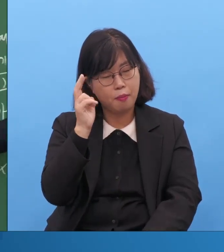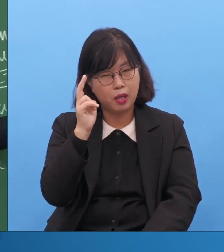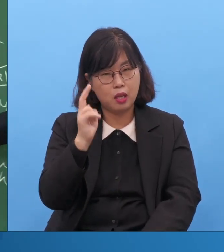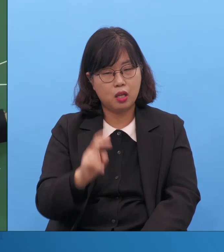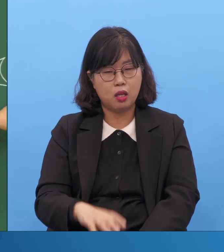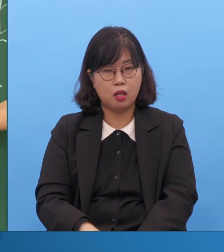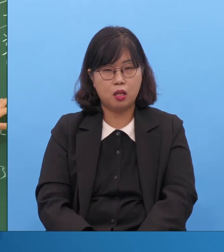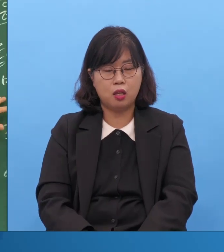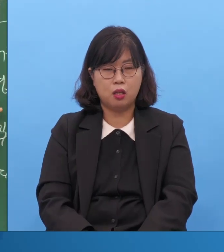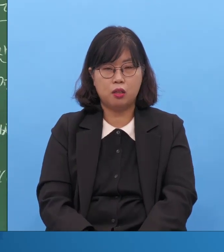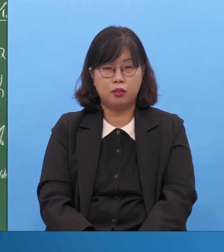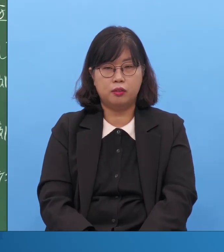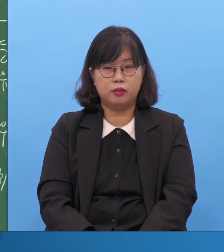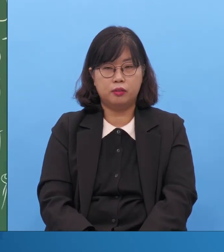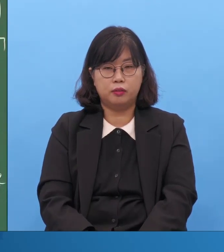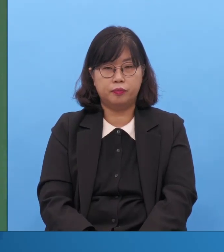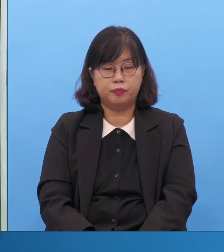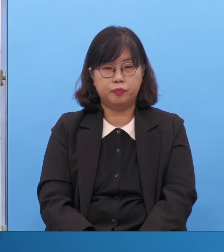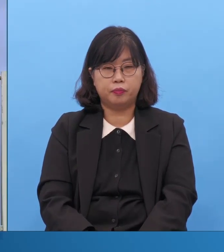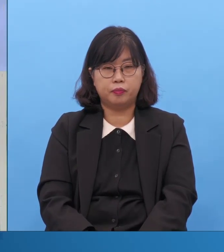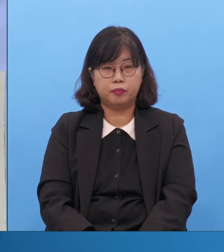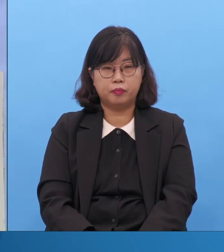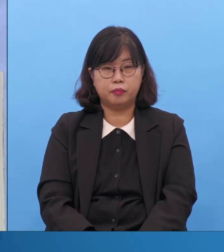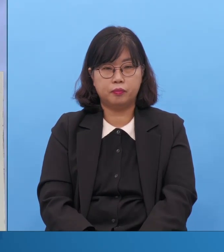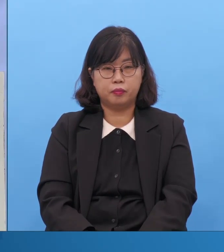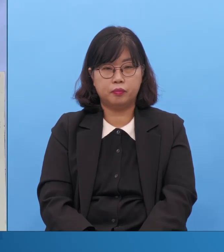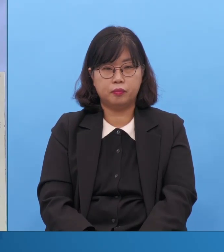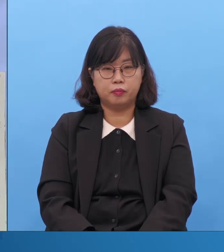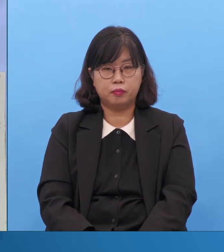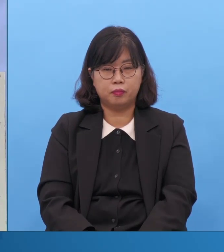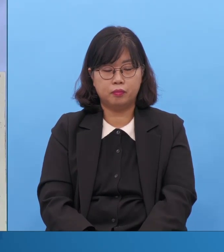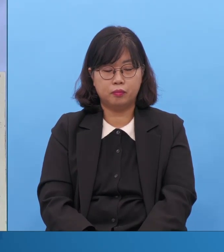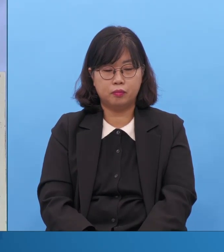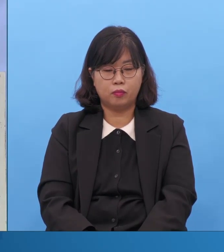옛날부터 조금 영적으로 어려웠던 사람들이 있어요. 그렇죠?